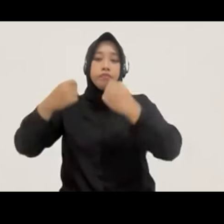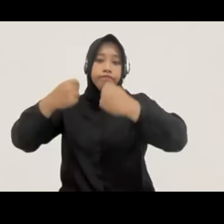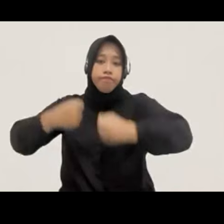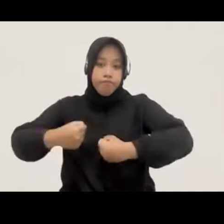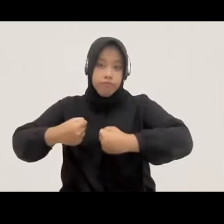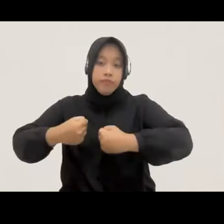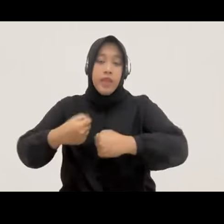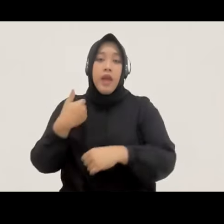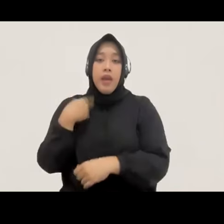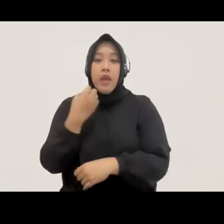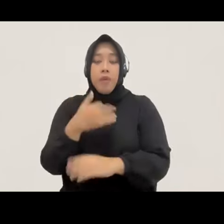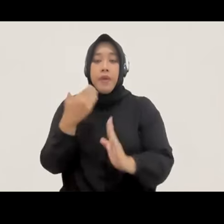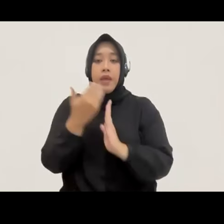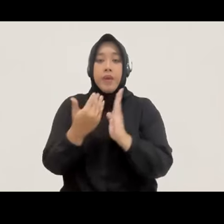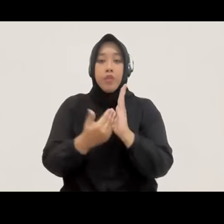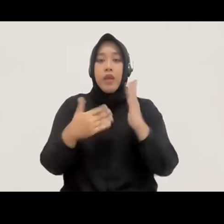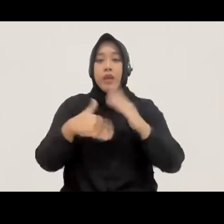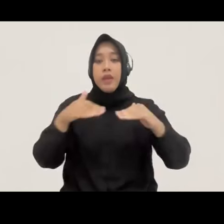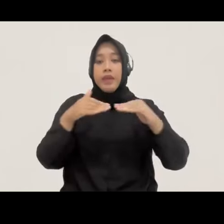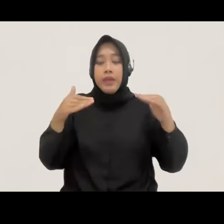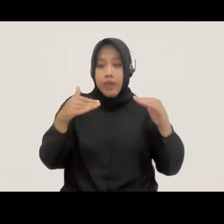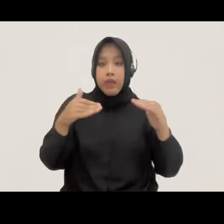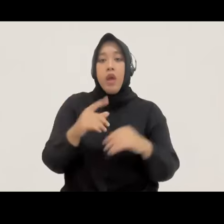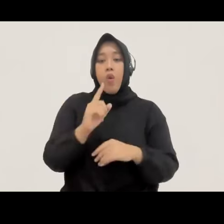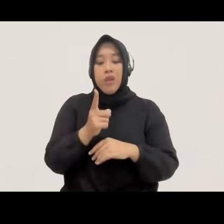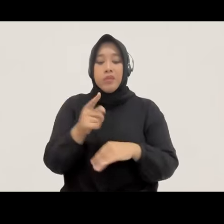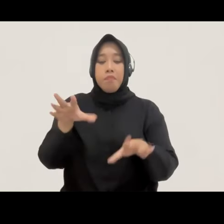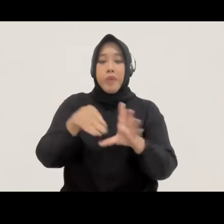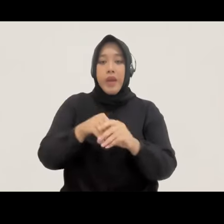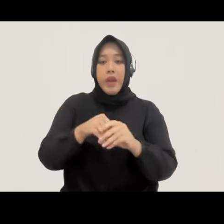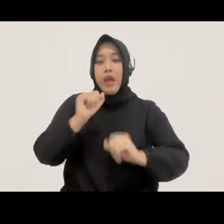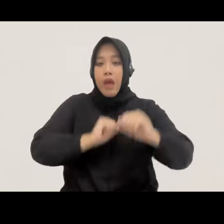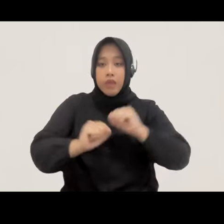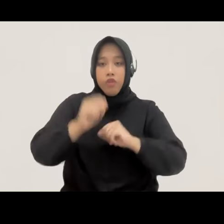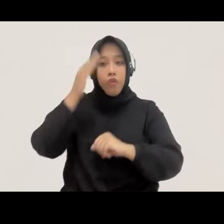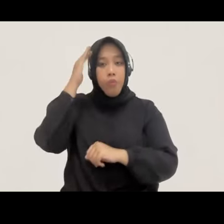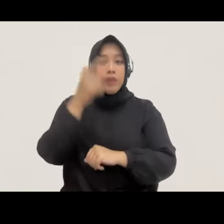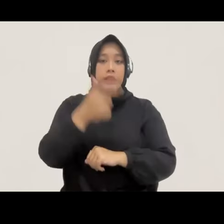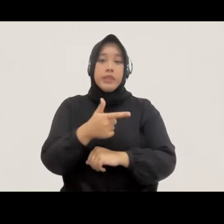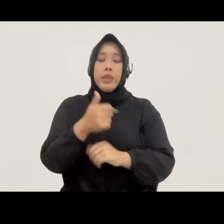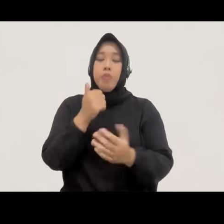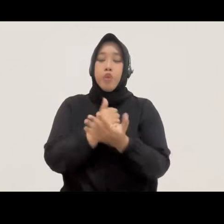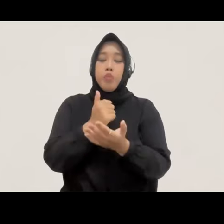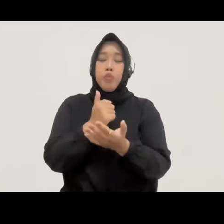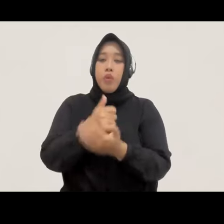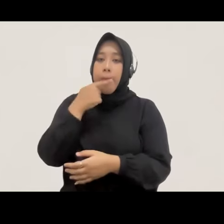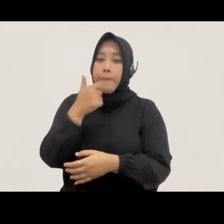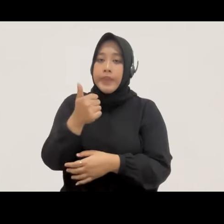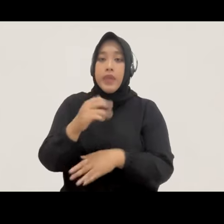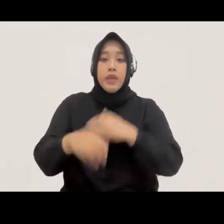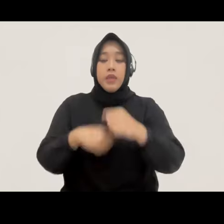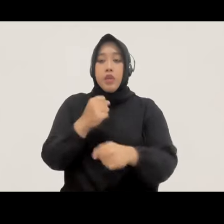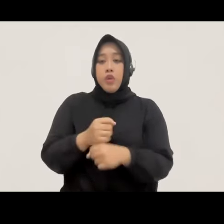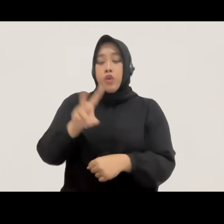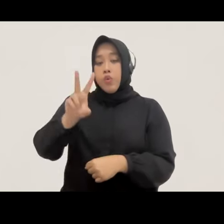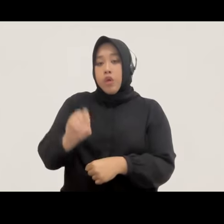beberapa skema keadilan restoratif, seharusnya peran aktif dari polisi ini menjadi sangat penting. Di tahun 2022,